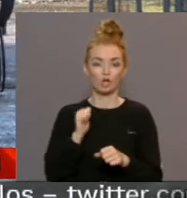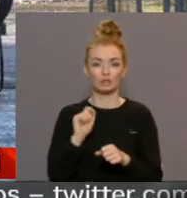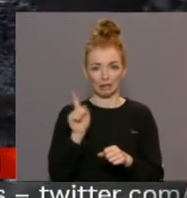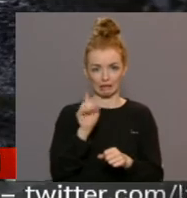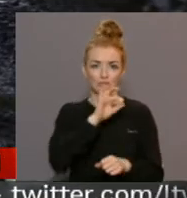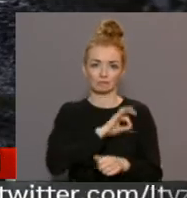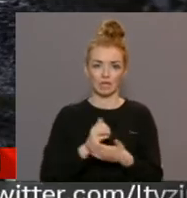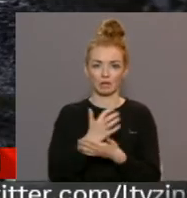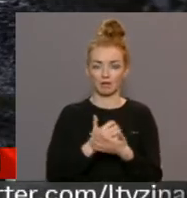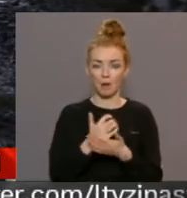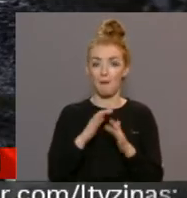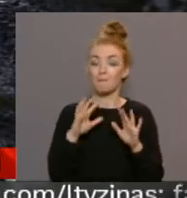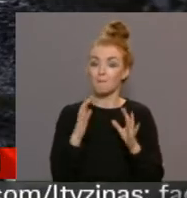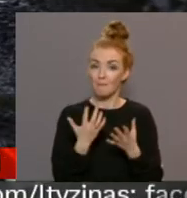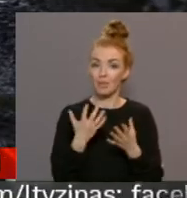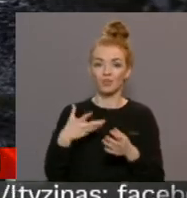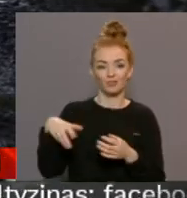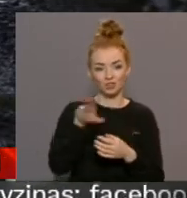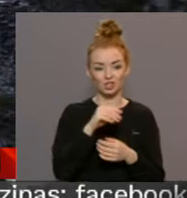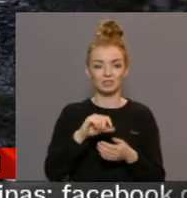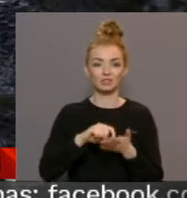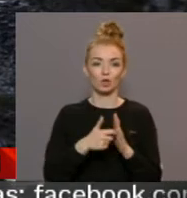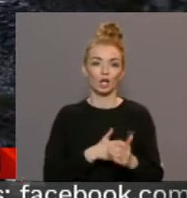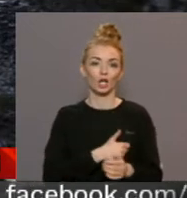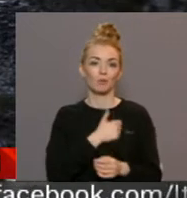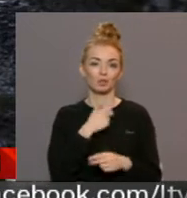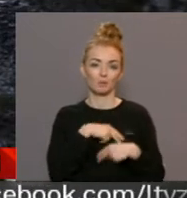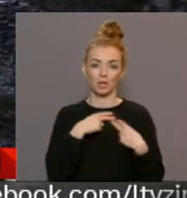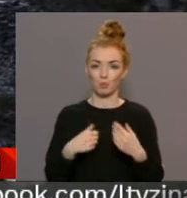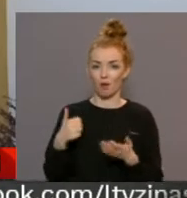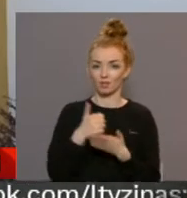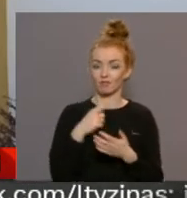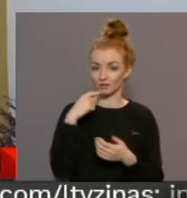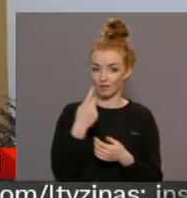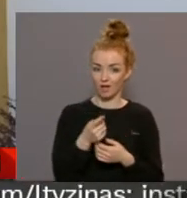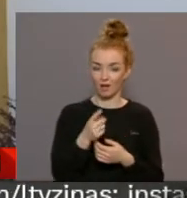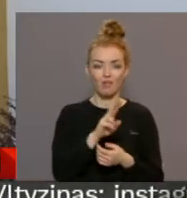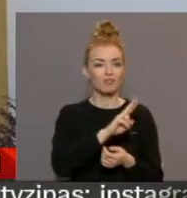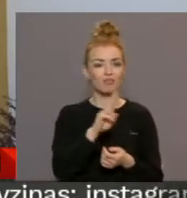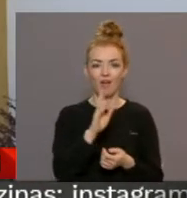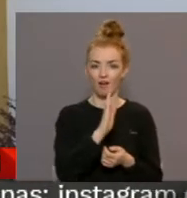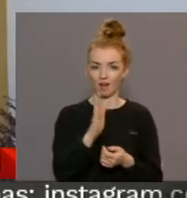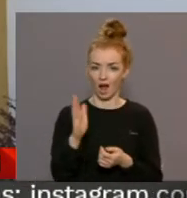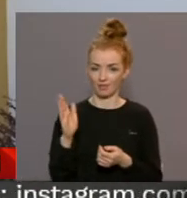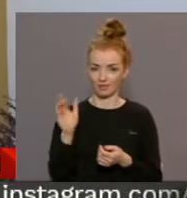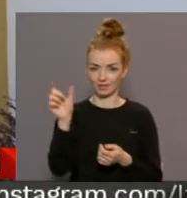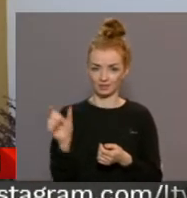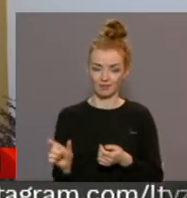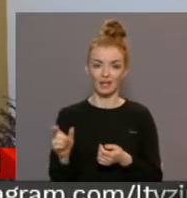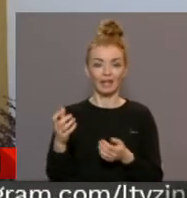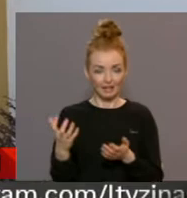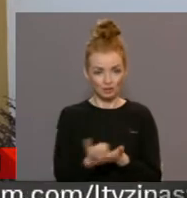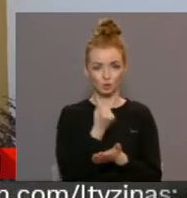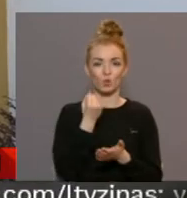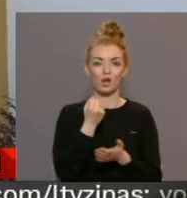ietaupīt. Tomēr visi uzrunātie dzīvokļu īpašnieku biedrību pārstāvi atzīst, ne katras ēkas iemītniekiem izdosies